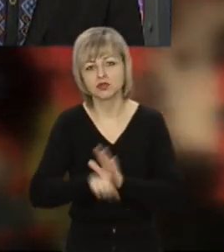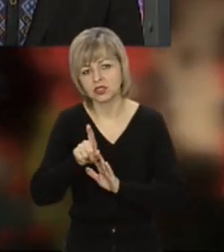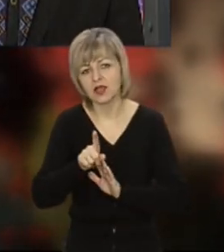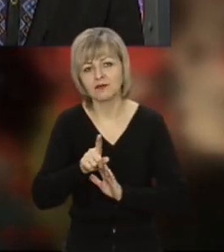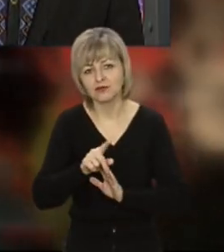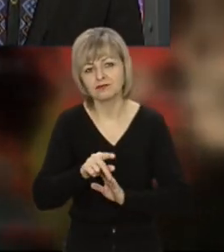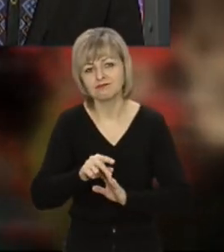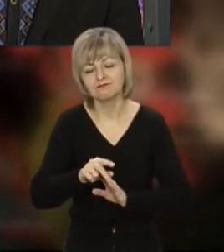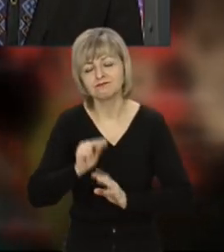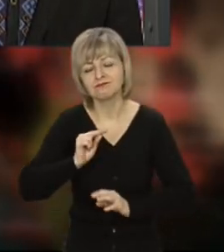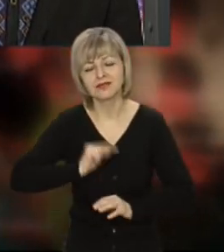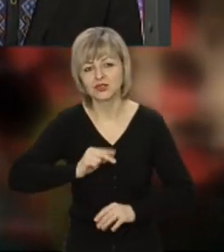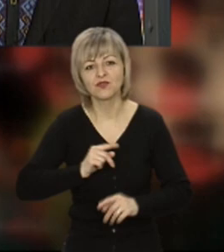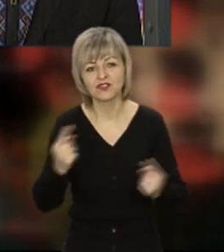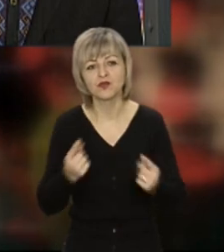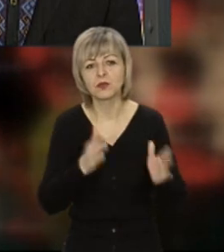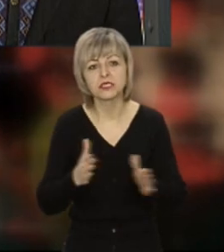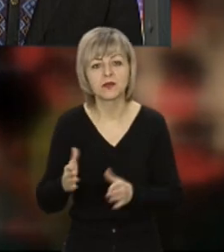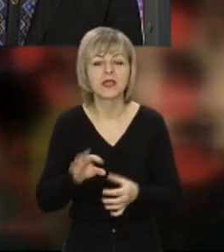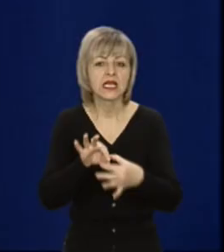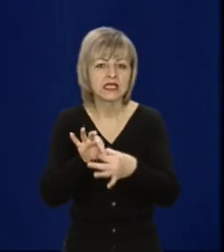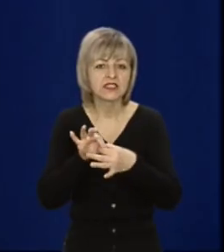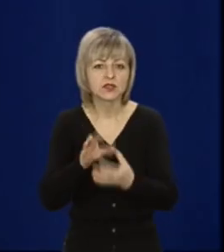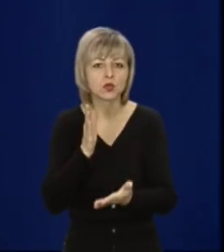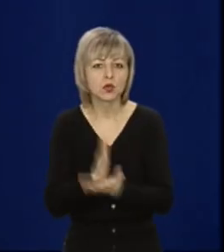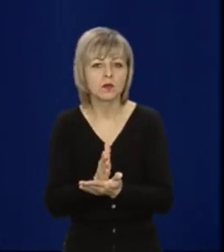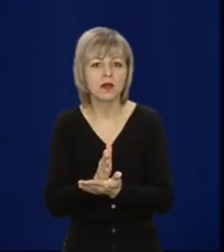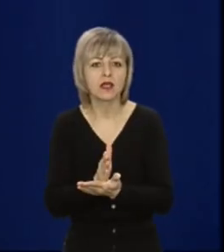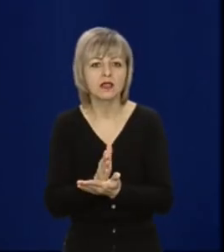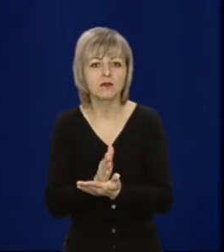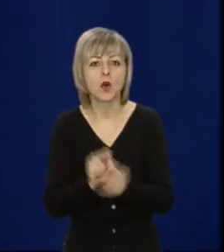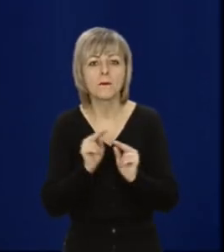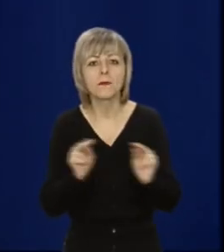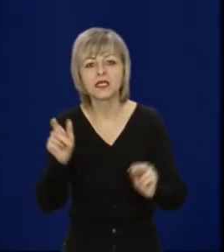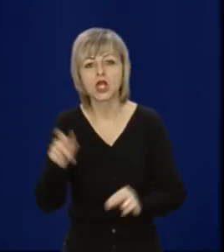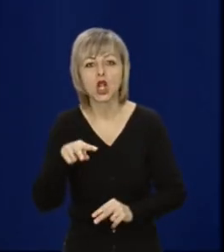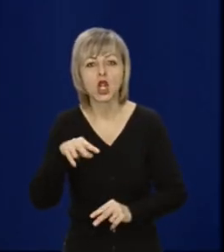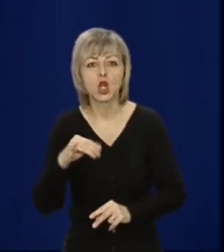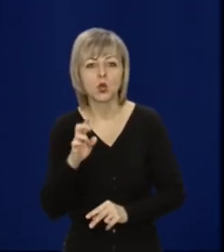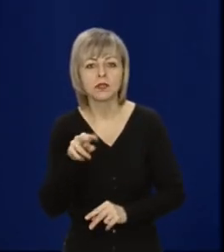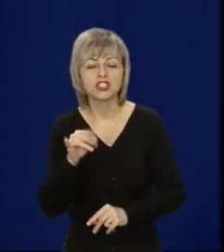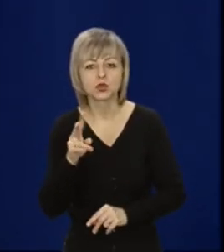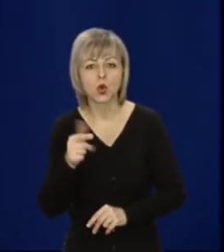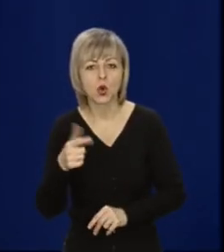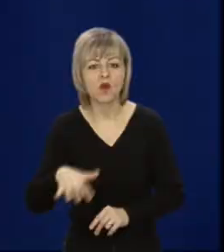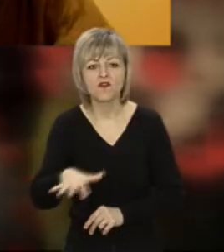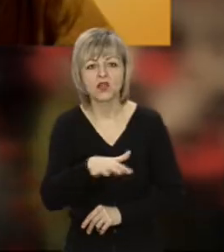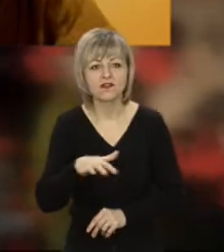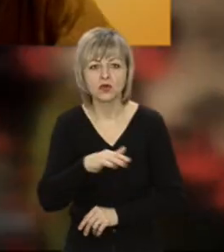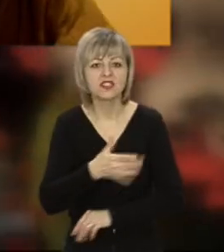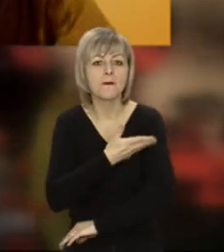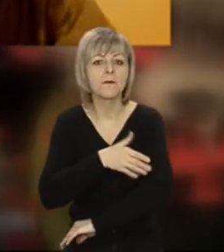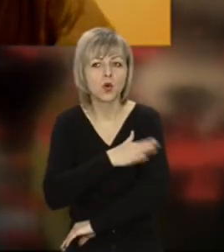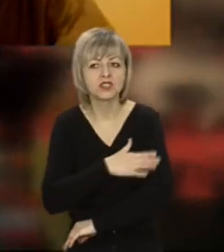очного навчання. На прямому зв'язку з нами маємо Олександра Верпучинського, педагога Люблінського воєводства Республіки Польща.